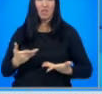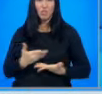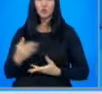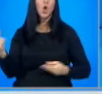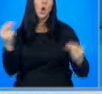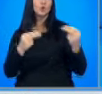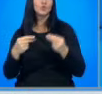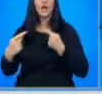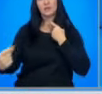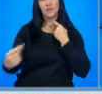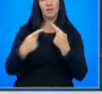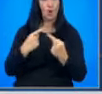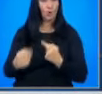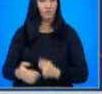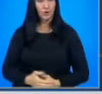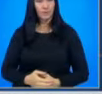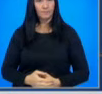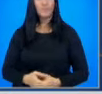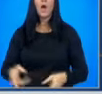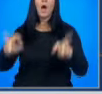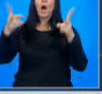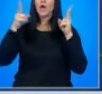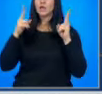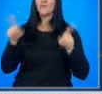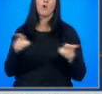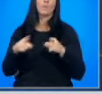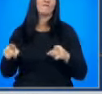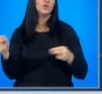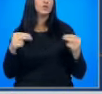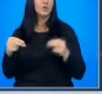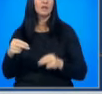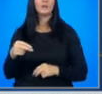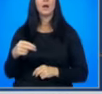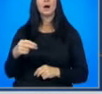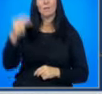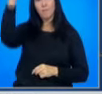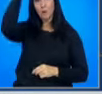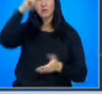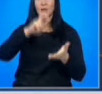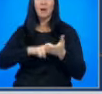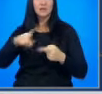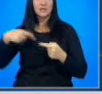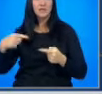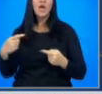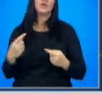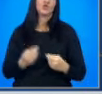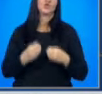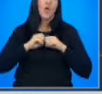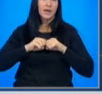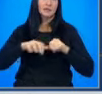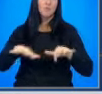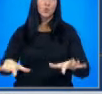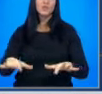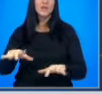консултантски договори. Решава управителния съвет на ББР, че ще емитира емисия от 1 милиард.